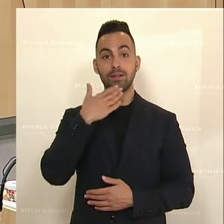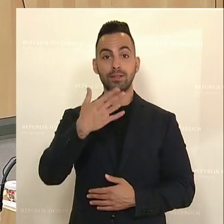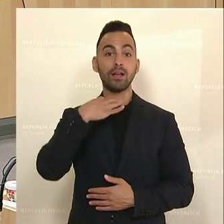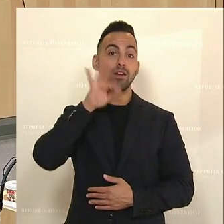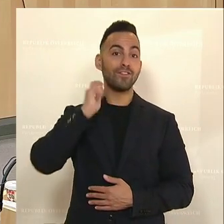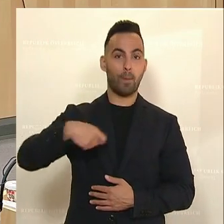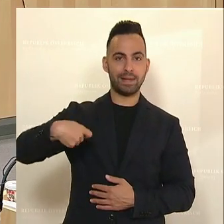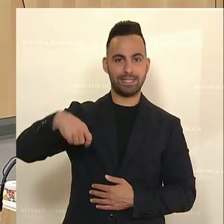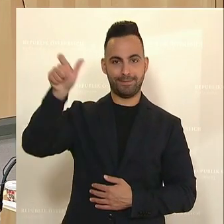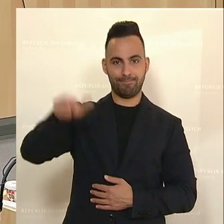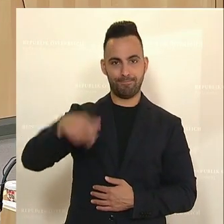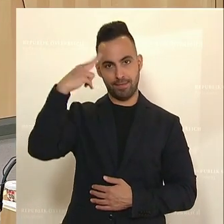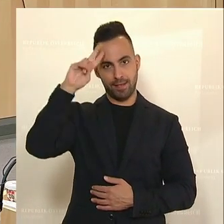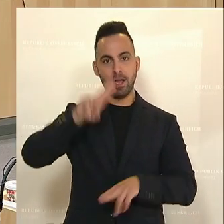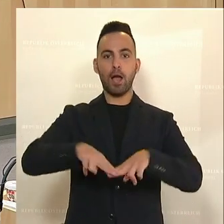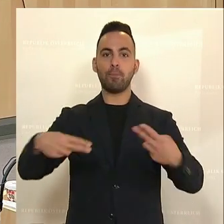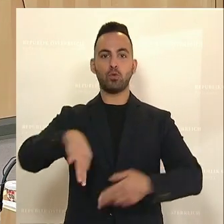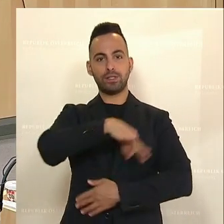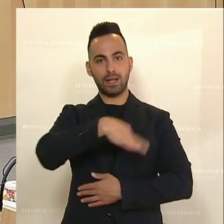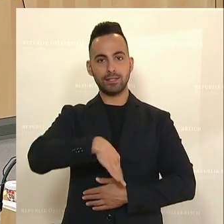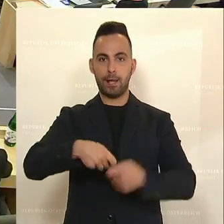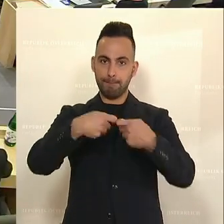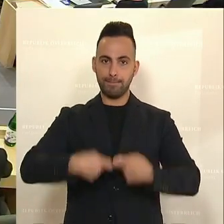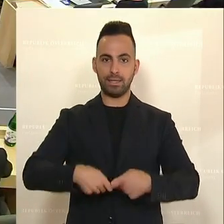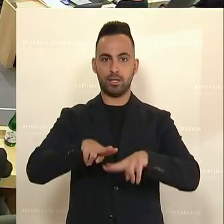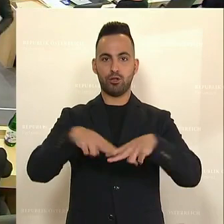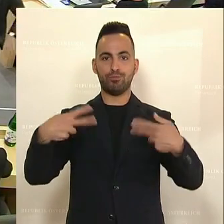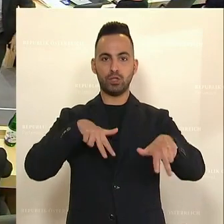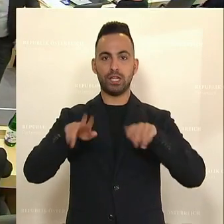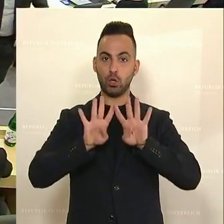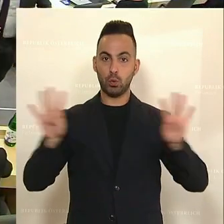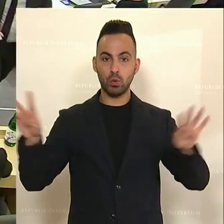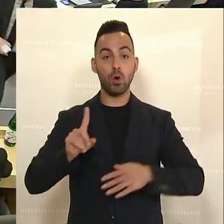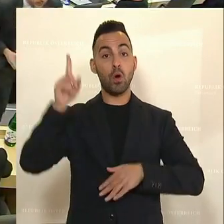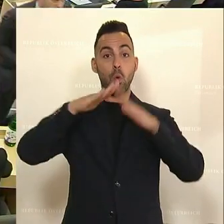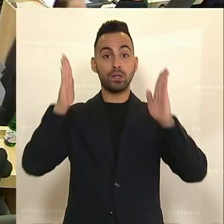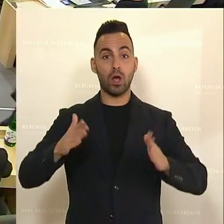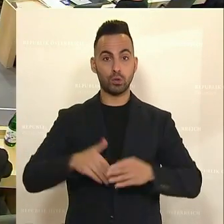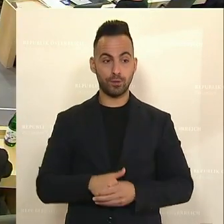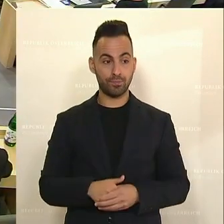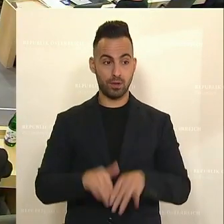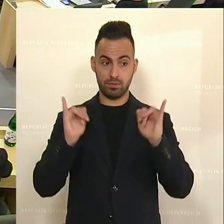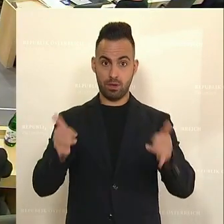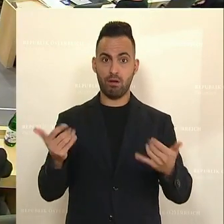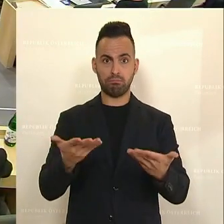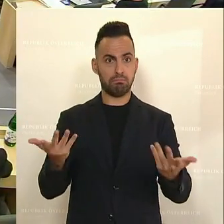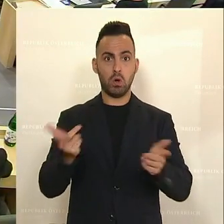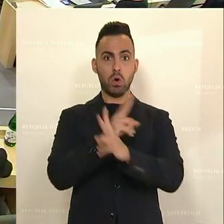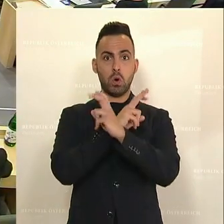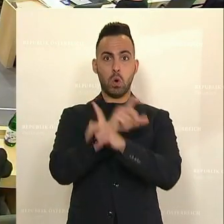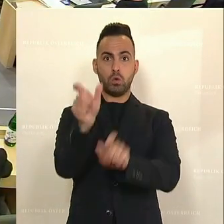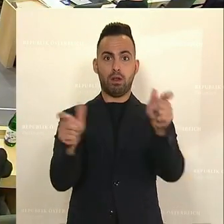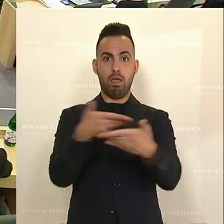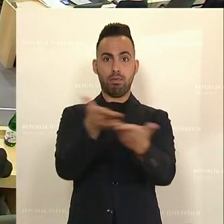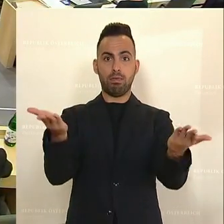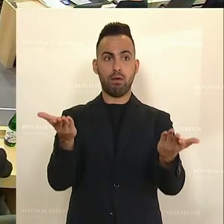Erster Redner ist Christian Probitz von der SPÖ. Mitglieder der Bundesregierung, Hohes Haus. Nun, was erwarten sich die Österreicherinnen und